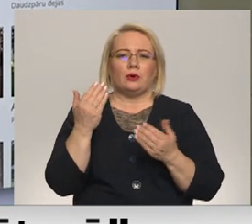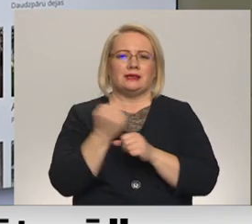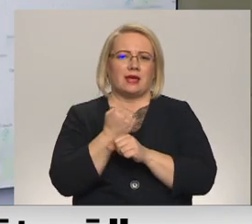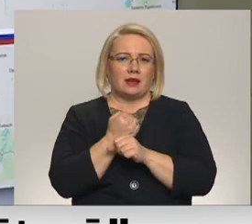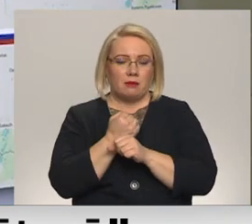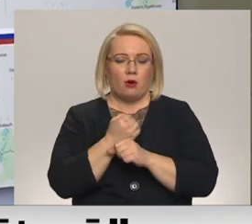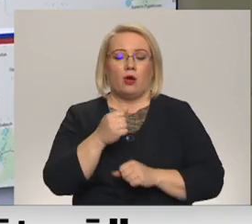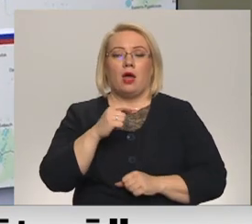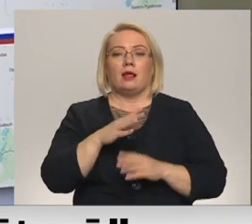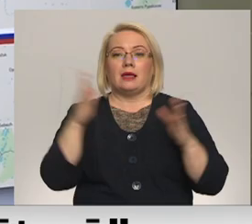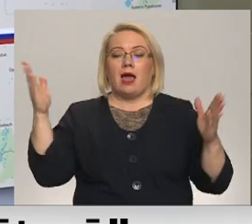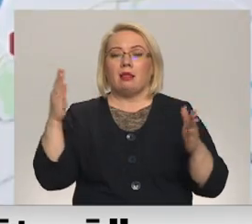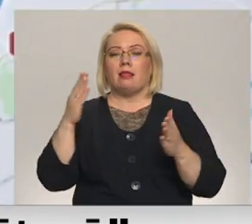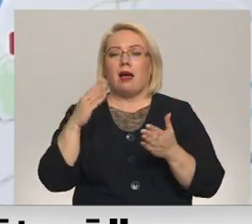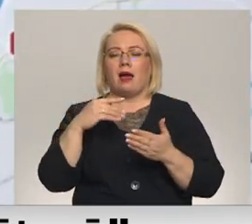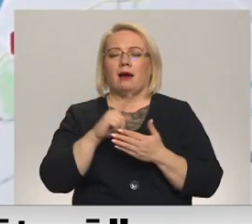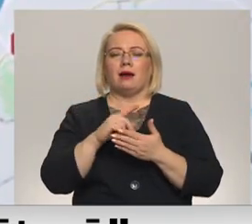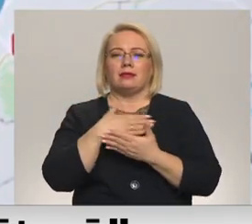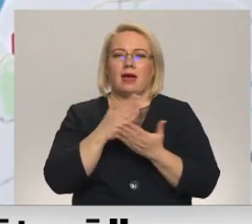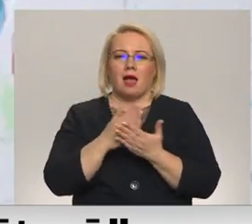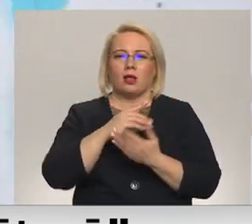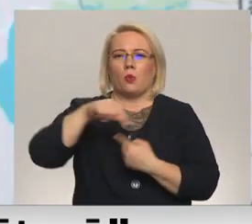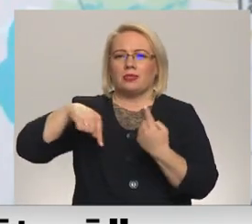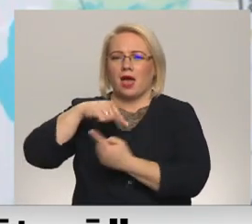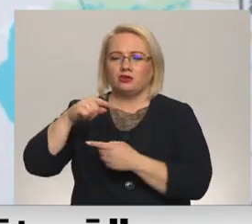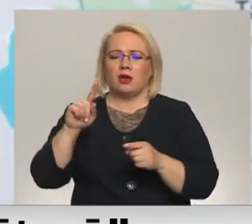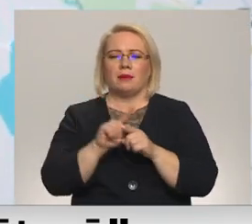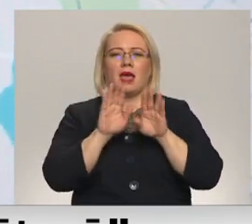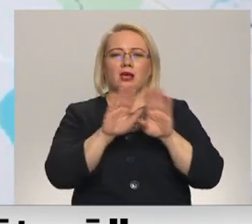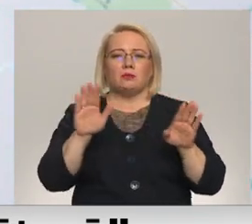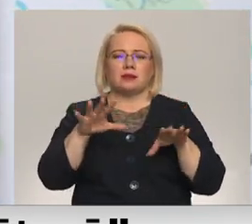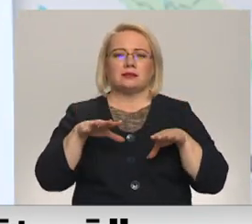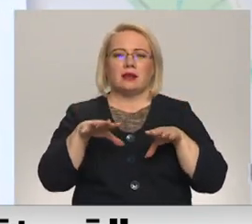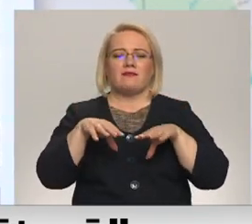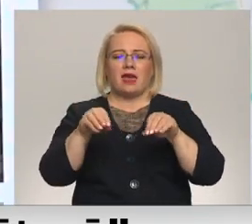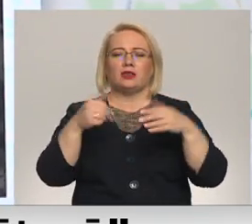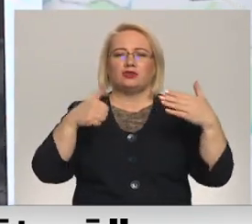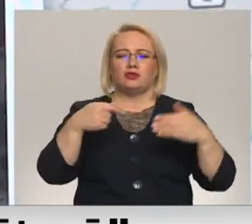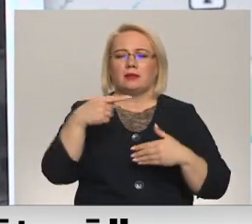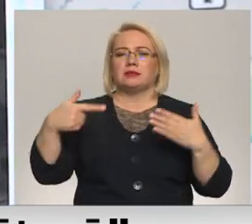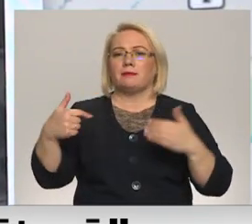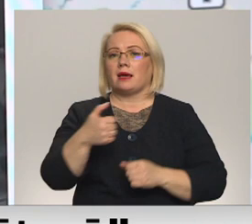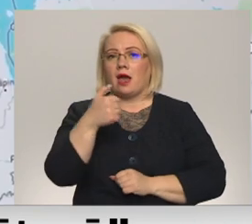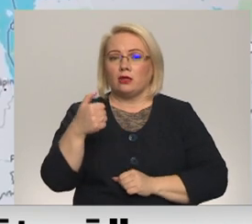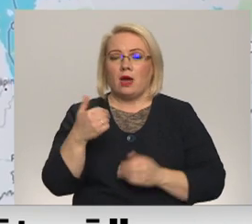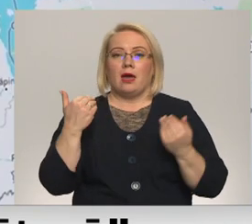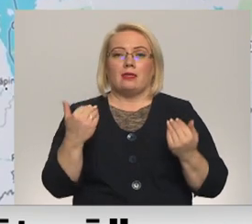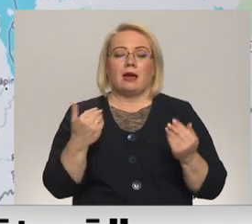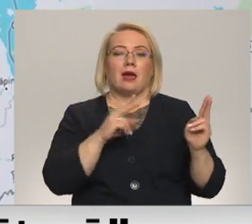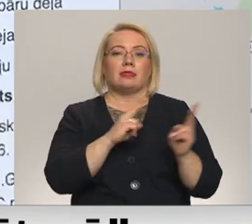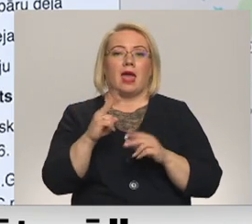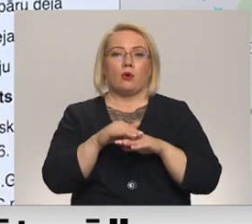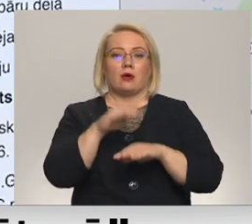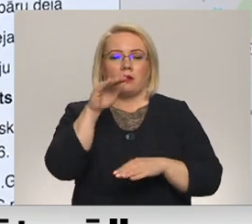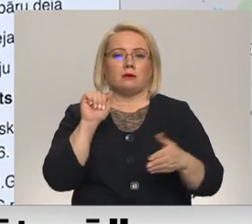daļa no latviešu daņģiem atrodas arhīvos, no ekspedīcijām, kas veikta 60. un 70. gados. Šobrīd daņģu krātuvēja publicētas